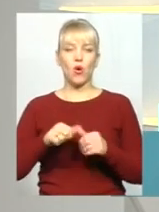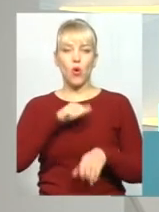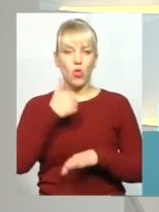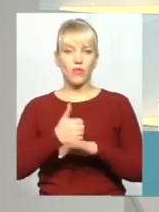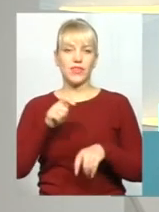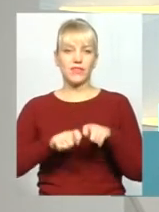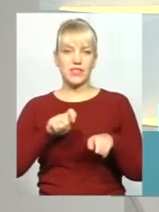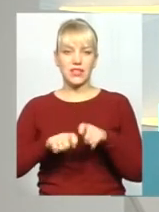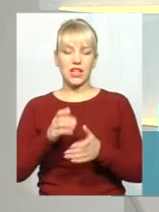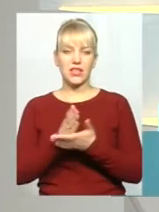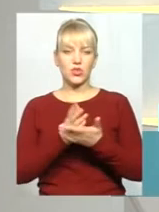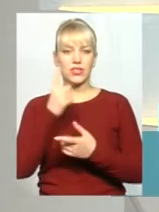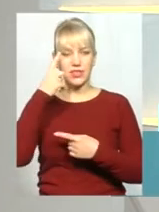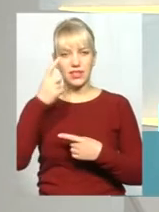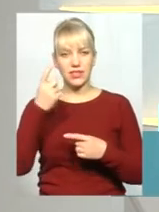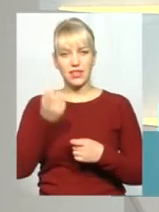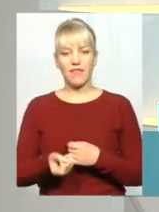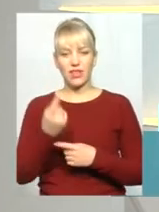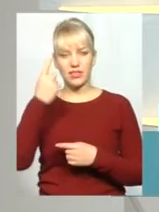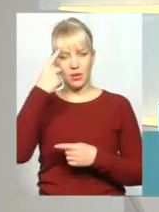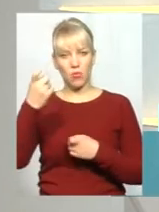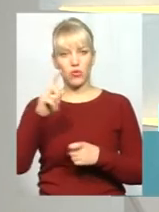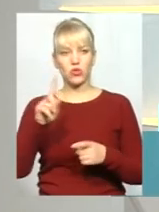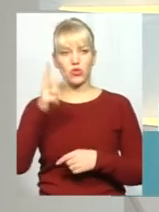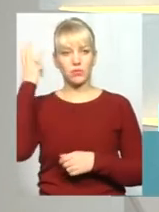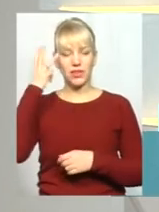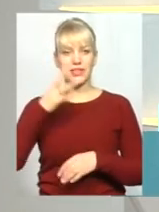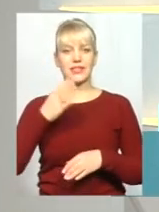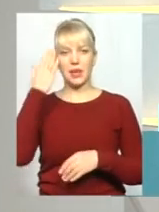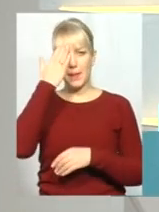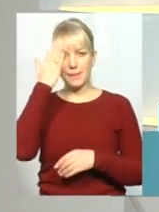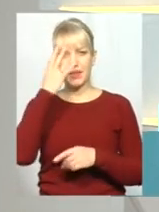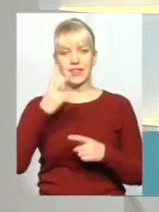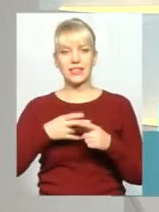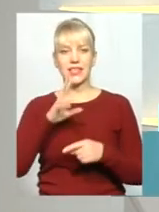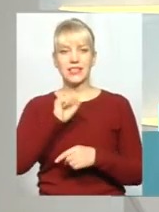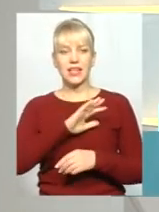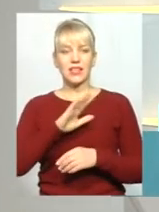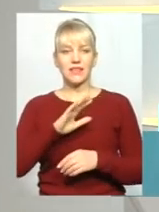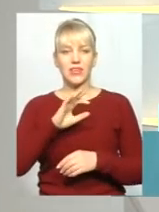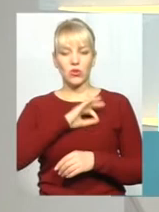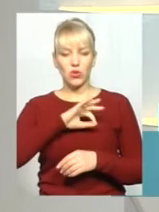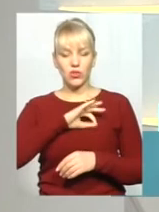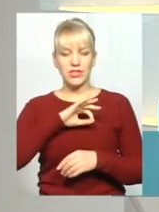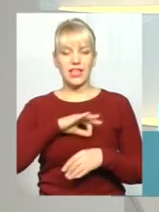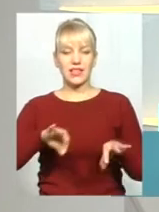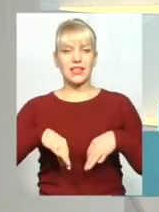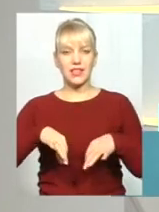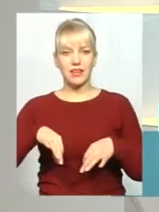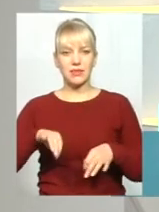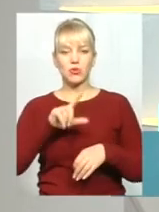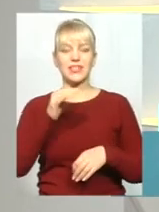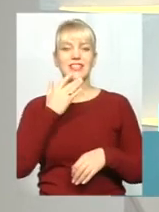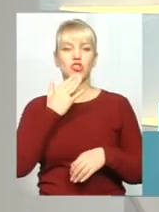служби Хмельницької області звелось повідомлення, що, я зараз процитую його, Хмельницькою митницею ДФС за неправомірне використання транспортного засобу з іноземною реєстрацією